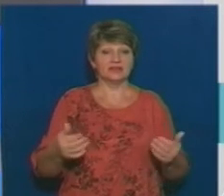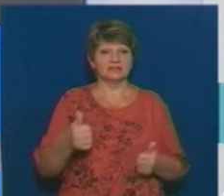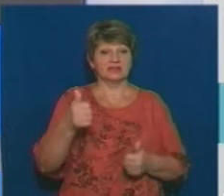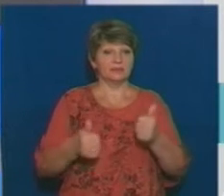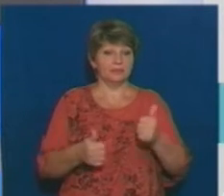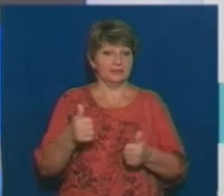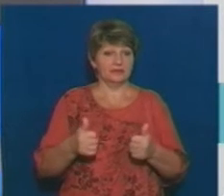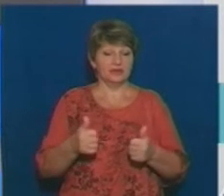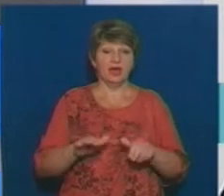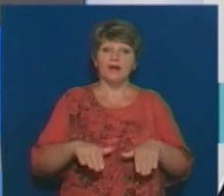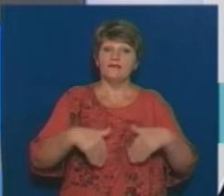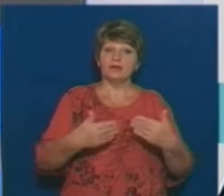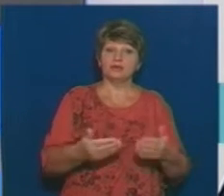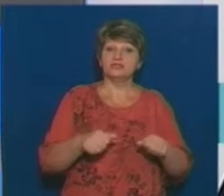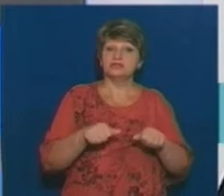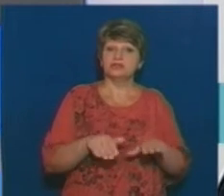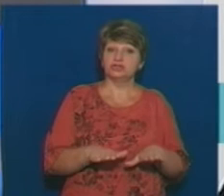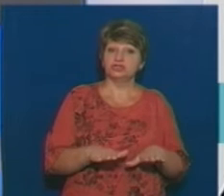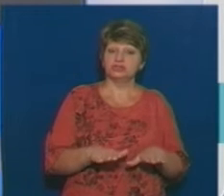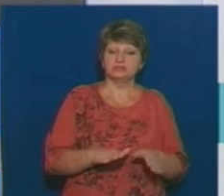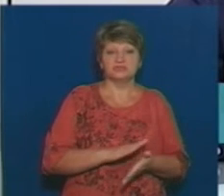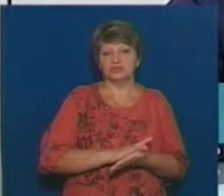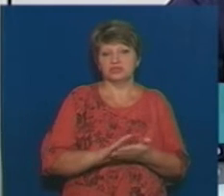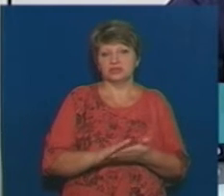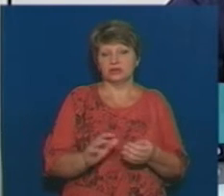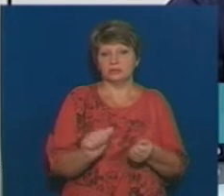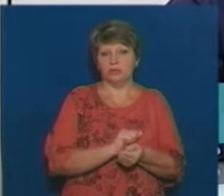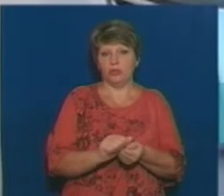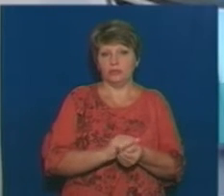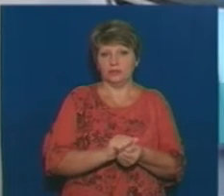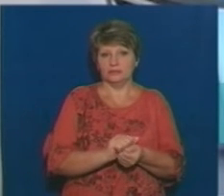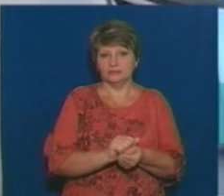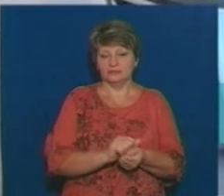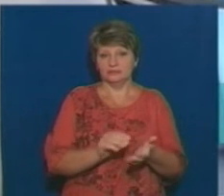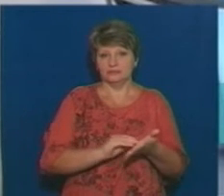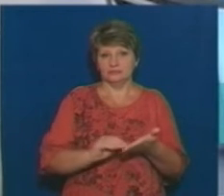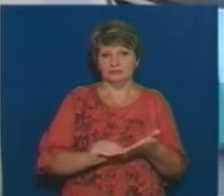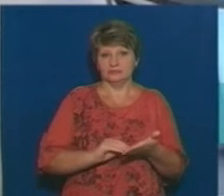комітету, виносять рішення чисто формально, підходять до виконання, так би мовити,